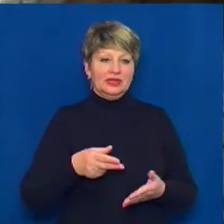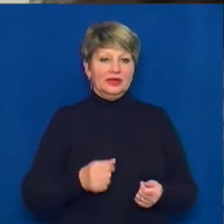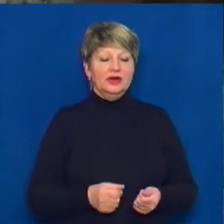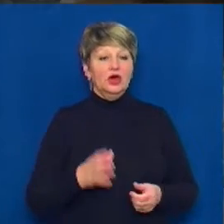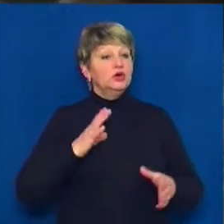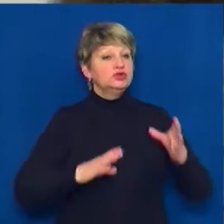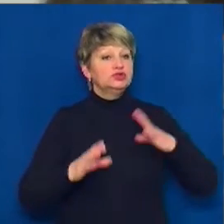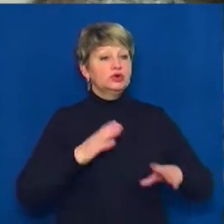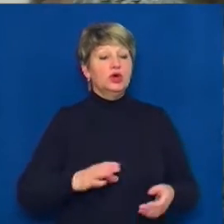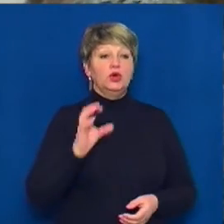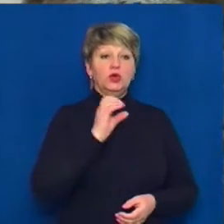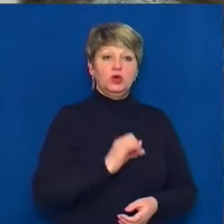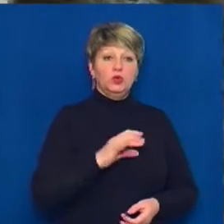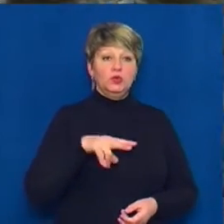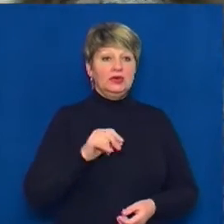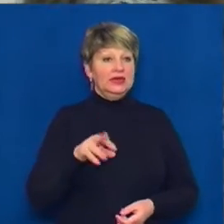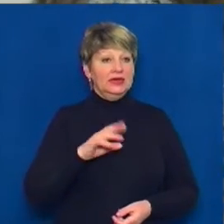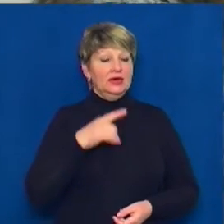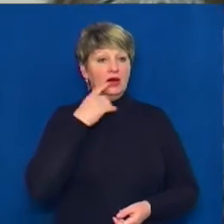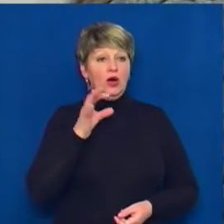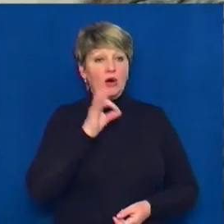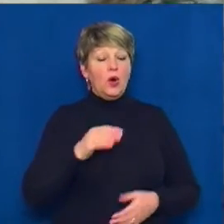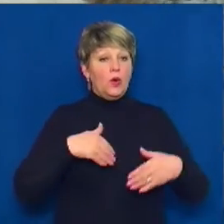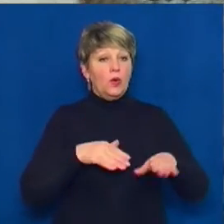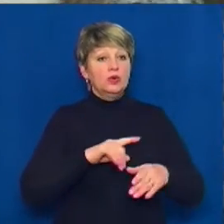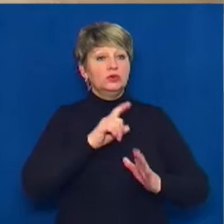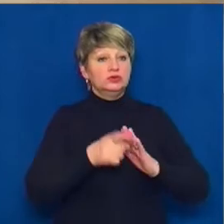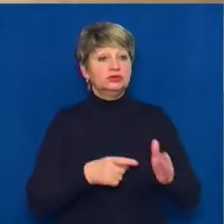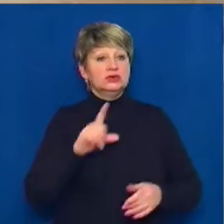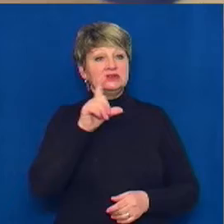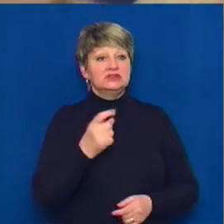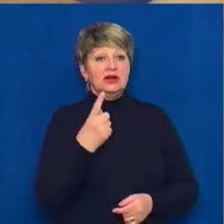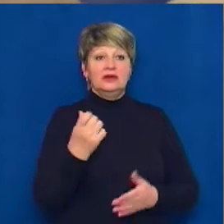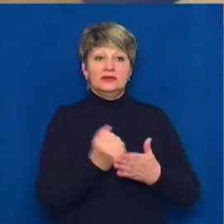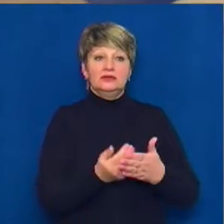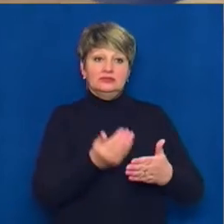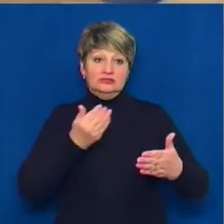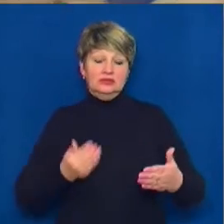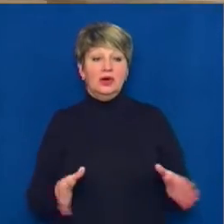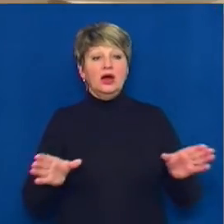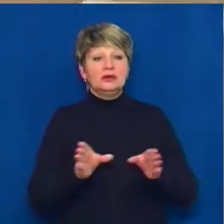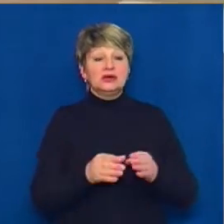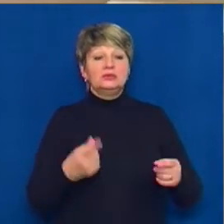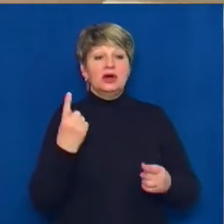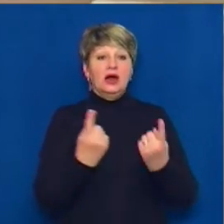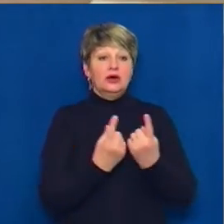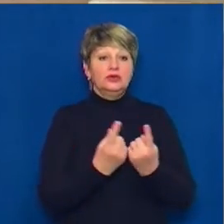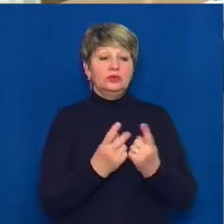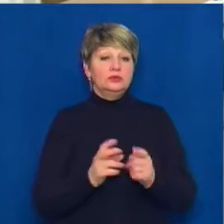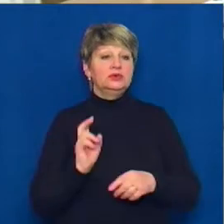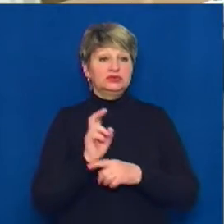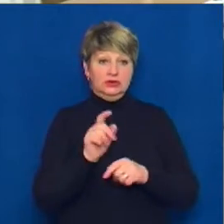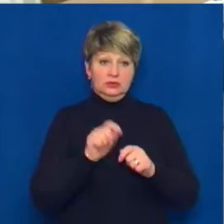Студентка Юлія Загоровська говорить, про акцію знала за тиждень до її початку. І разом із одногрупниками прийшла перевірити своє здоров'я.